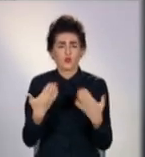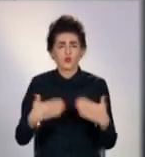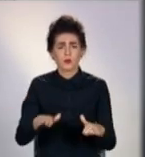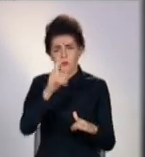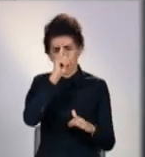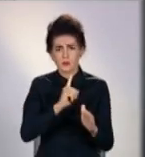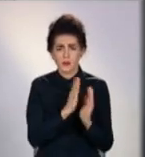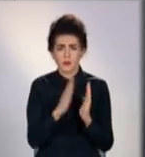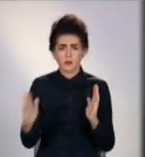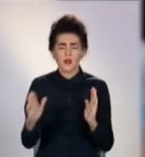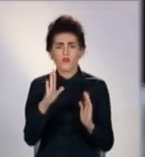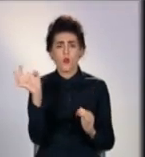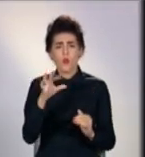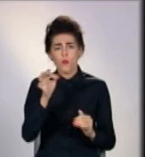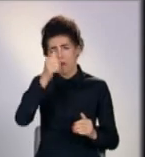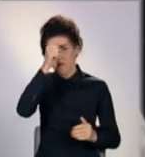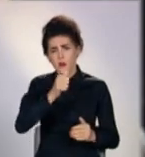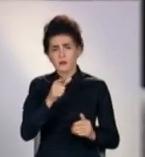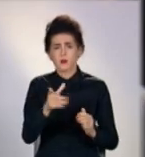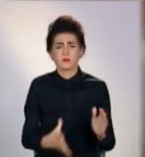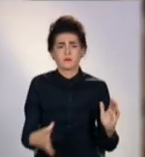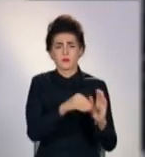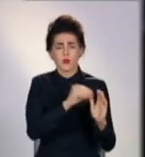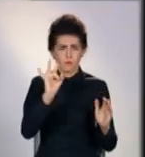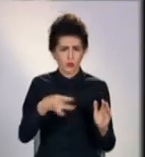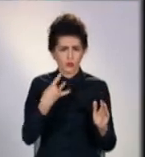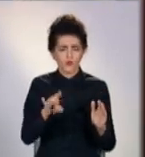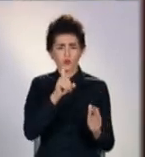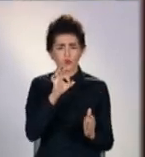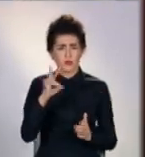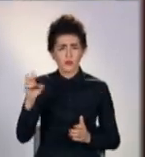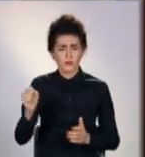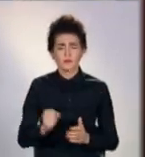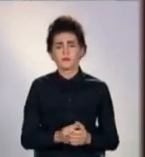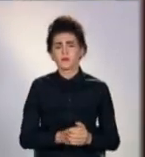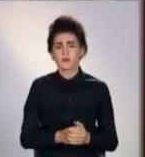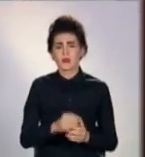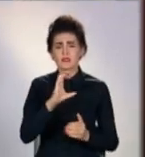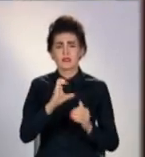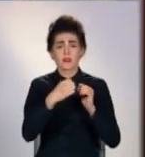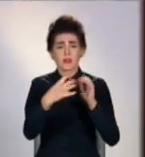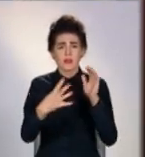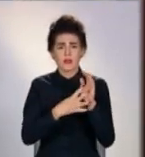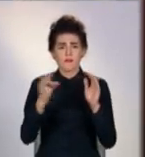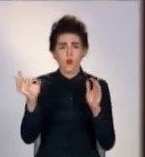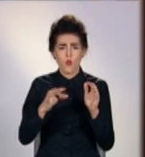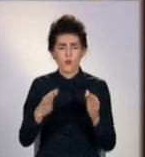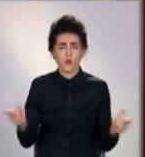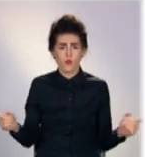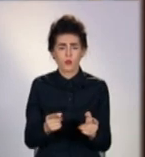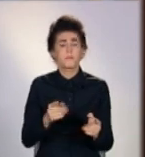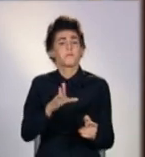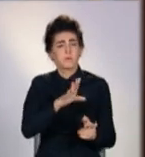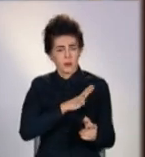з місяць, бо в жовтні місто потрапило до помаранчевої карантинної зони. С 19 жовтня такі ограничення вже